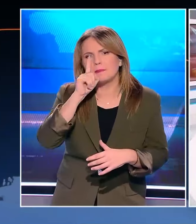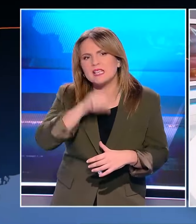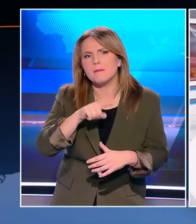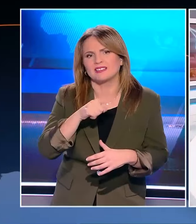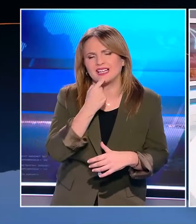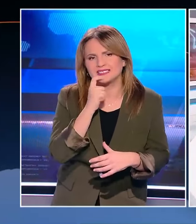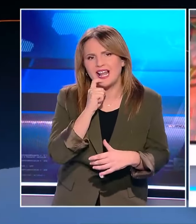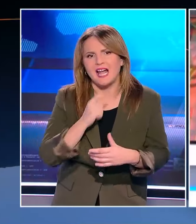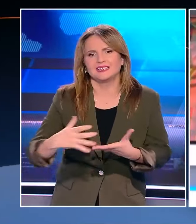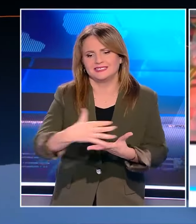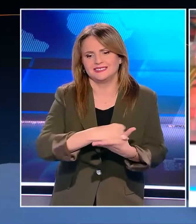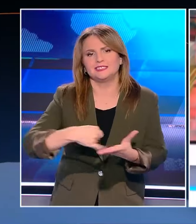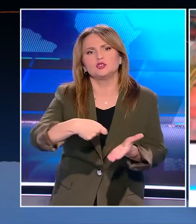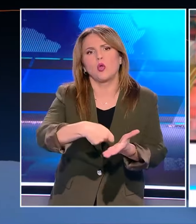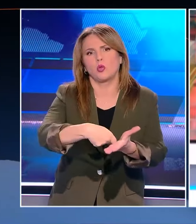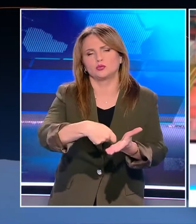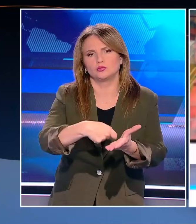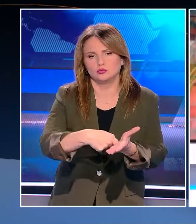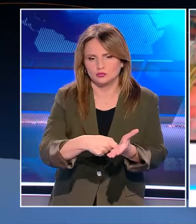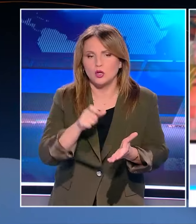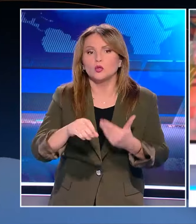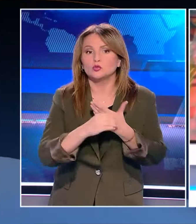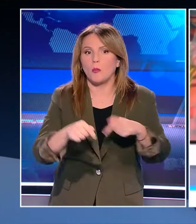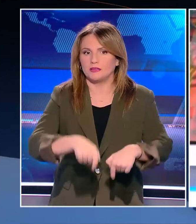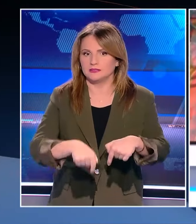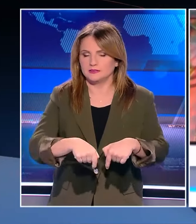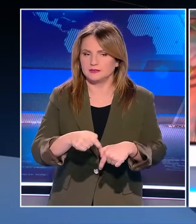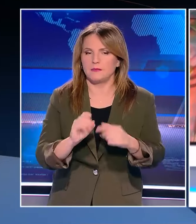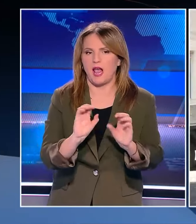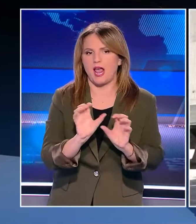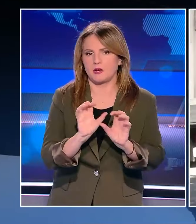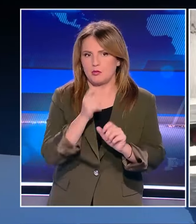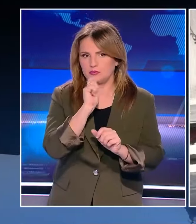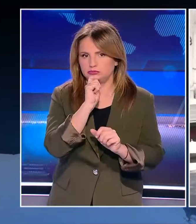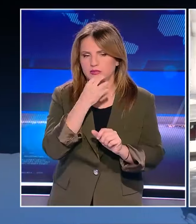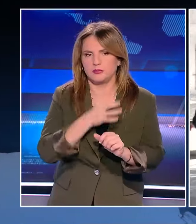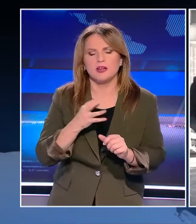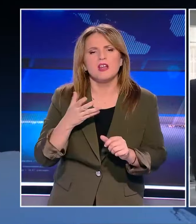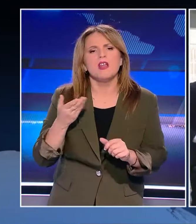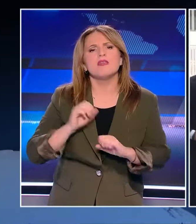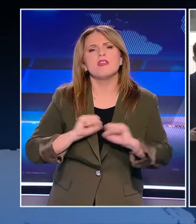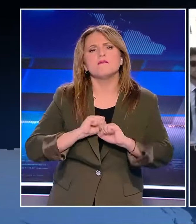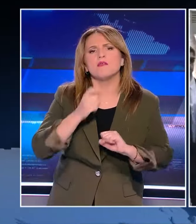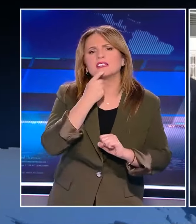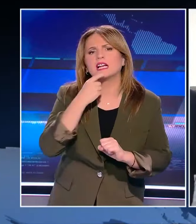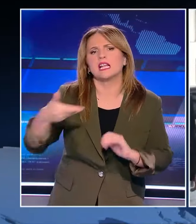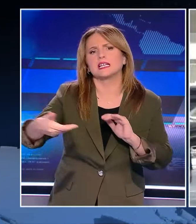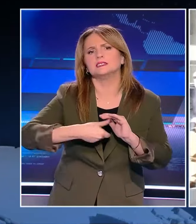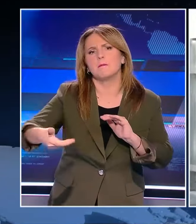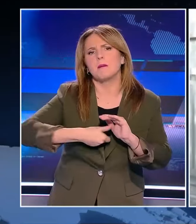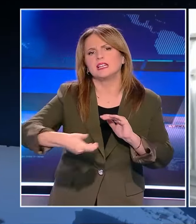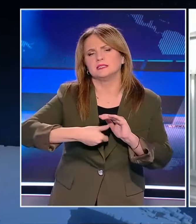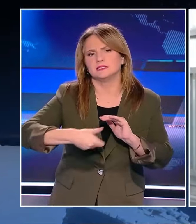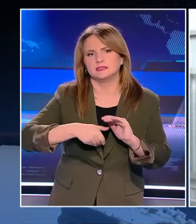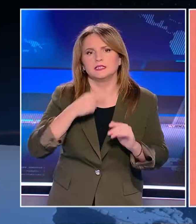οποίος στη συνέντευξη που παραχώρησε στο Όπεν έδειξε να μην υπολογίζει τις απειλές Κασελάκη για μηνύσεις και αγωγές εναντίον όσων όπως